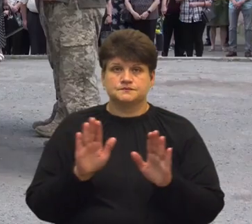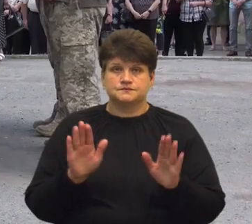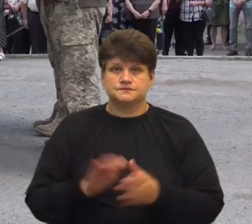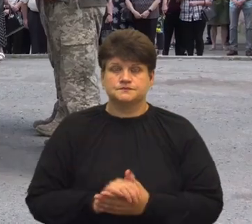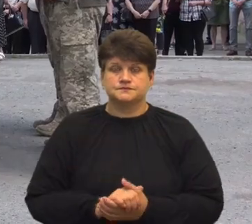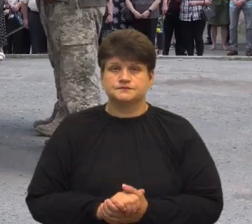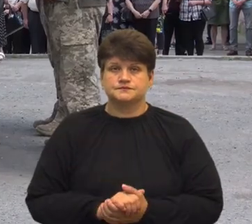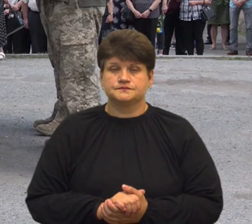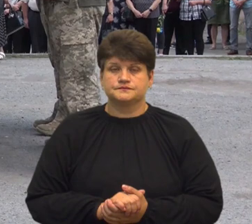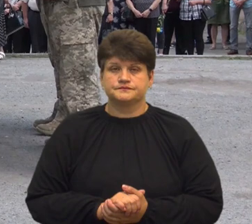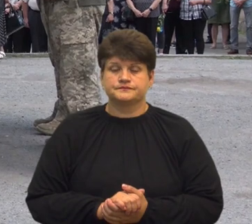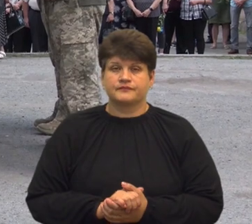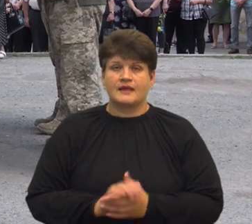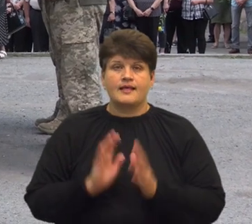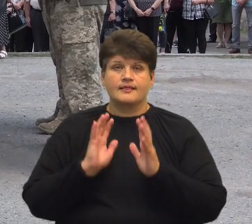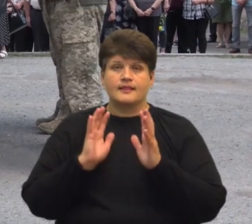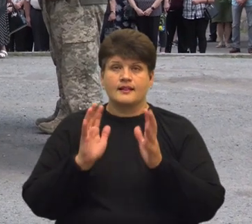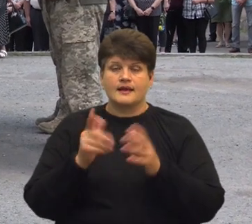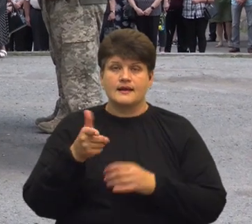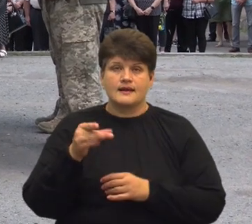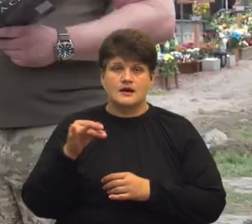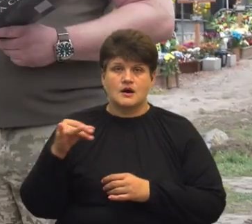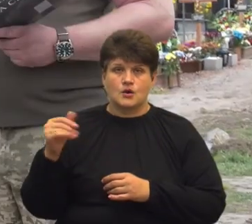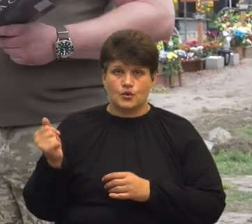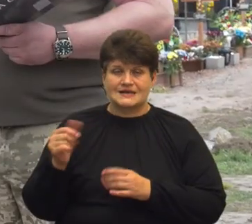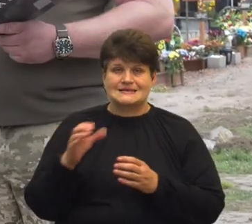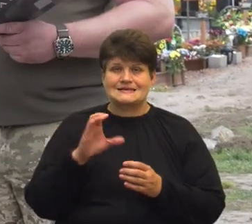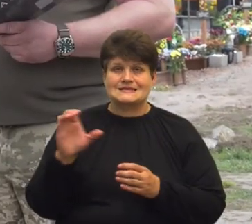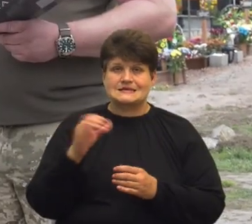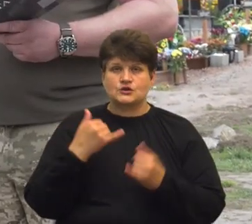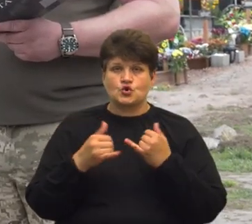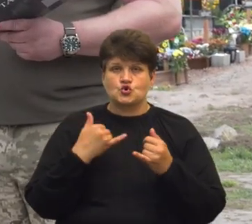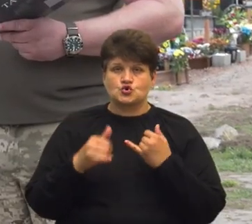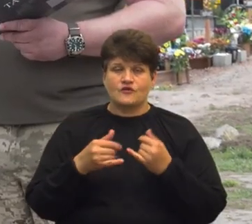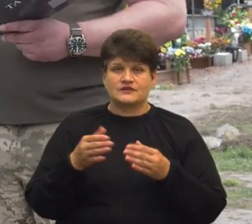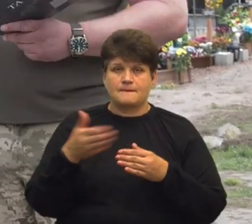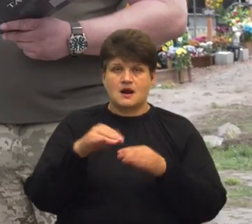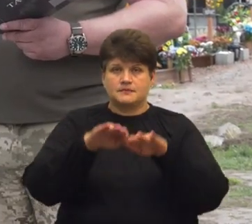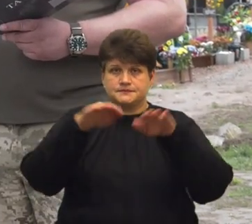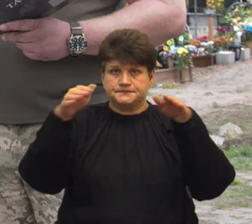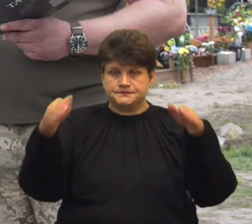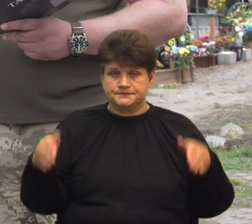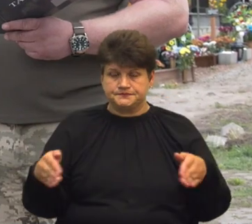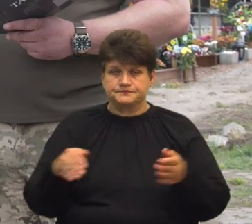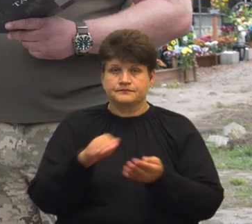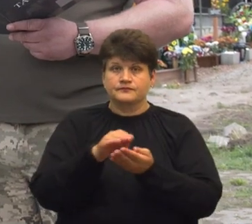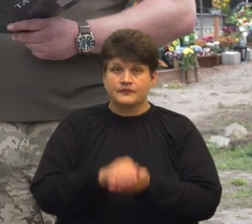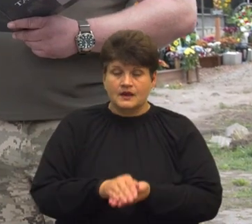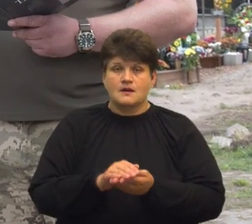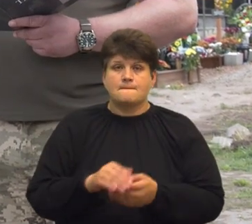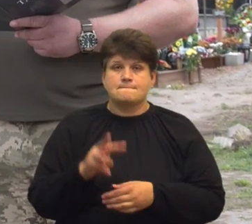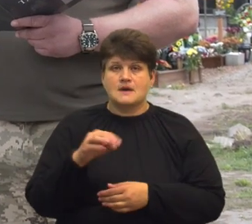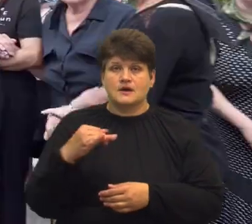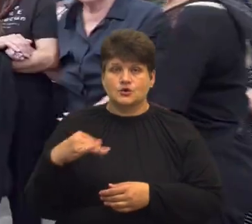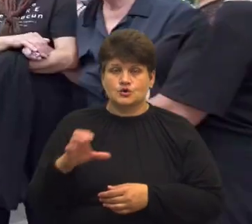На алеї героїв над домовиною розгорнули синьо-жовтий прапор. Майор міського територіального центру комплектування та соціальної підтримки